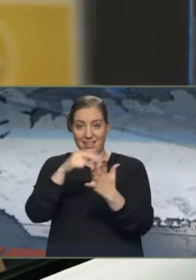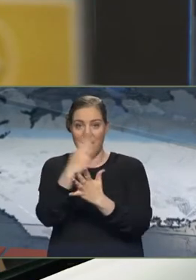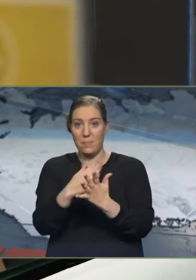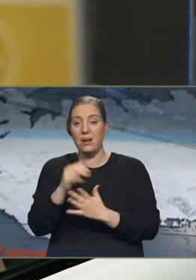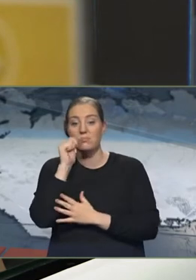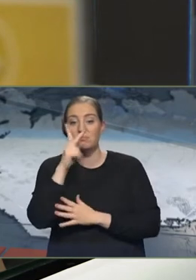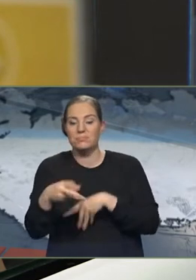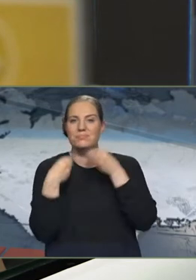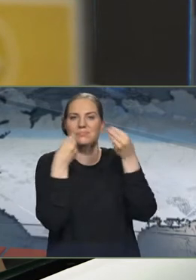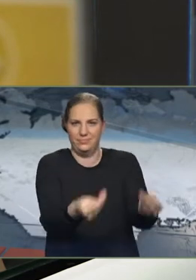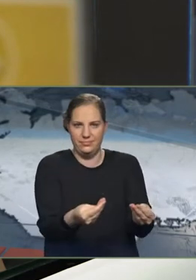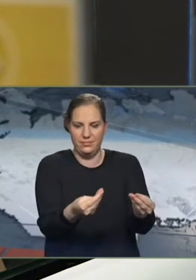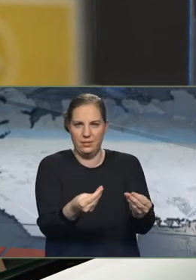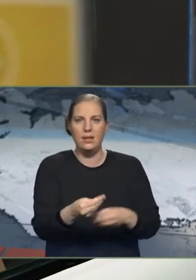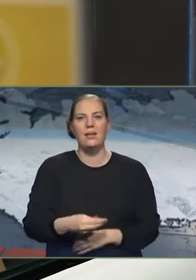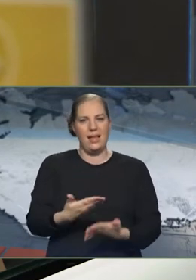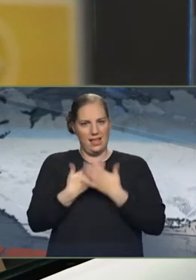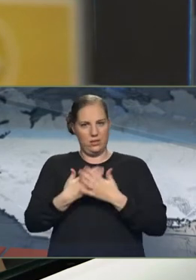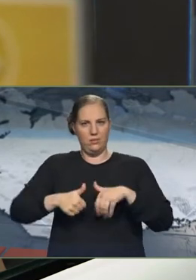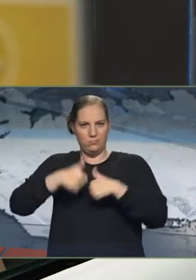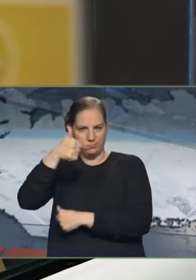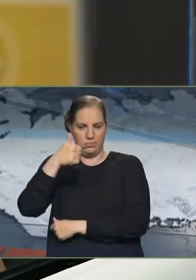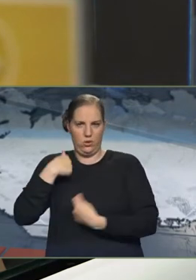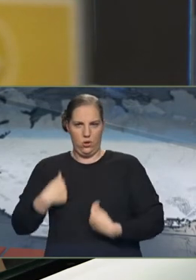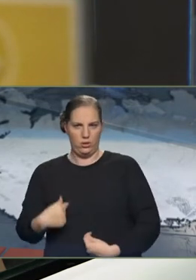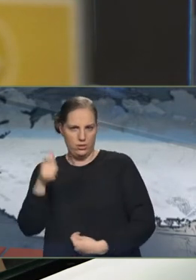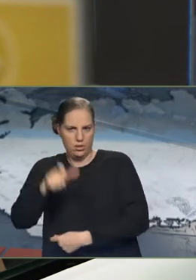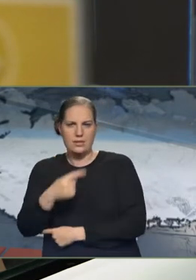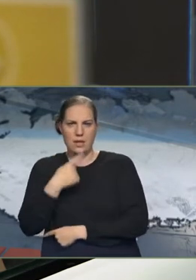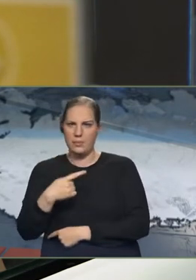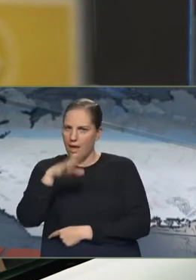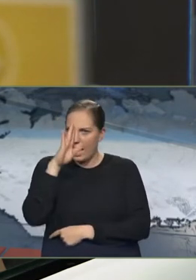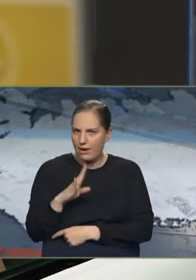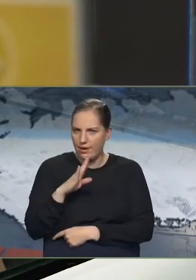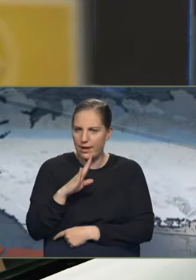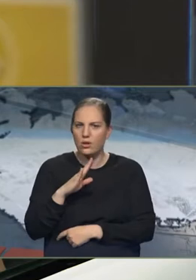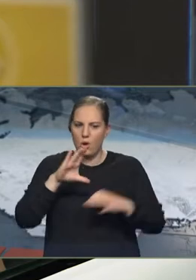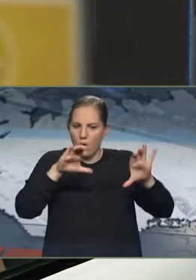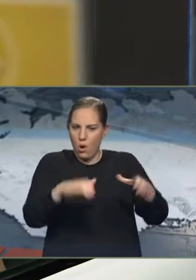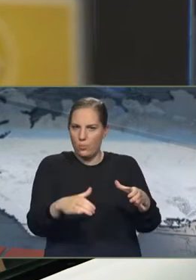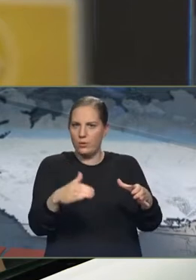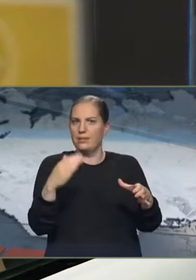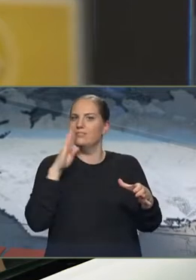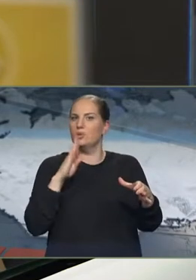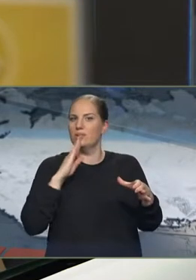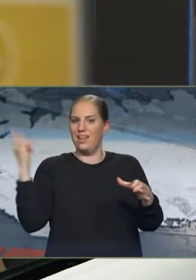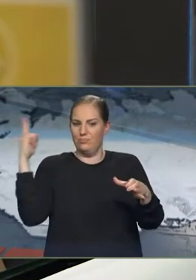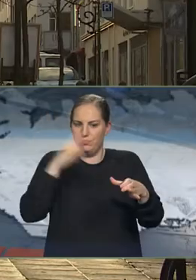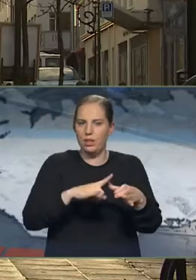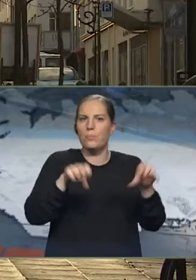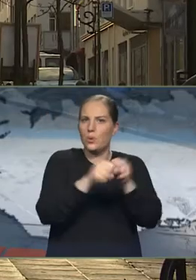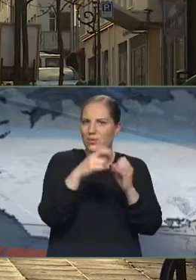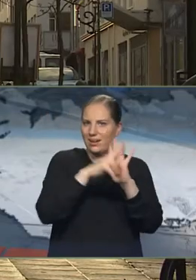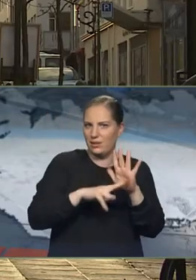næstu dögum. Aðstofar yfirlega örögleð þjótt sig alvarlegt að hópurmanna hafi brótið reglur um sótt við við komuna hinga til lands á sunnudaginn.